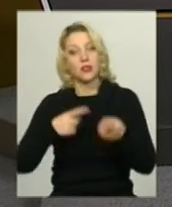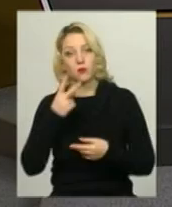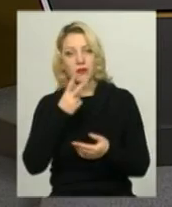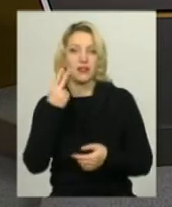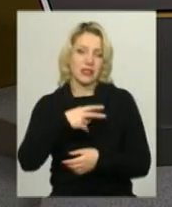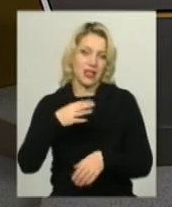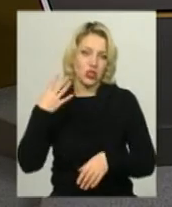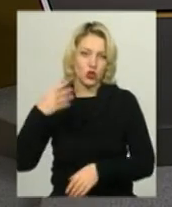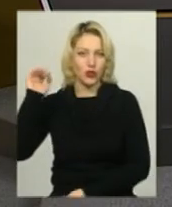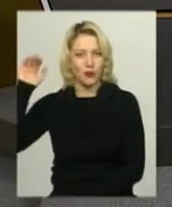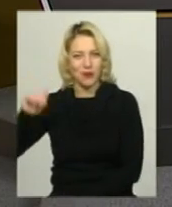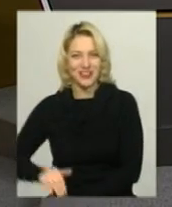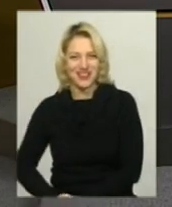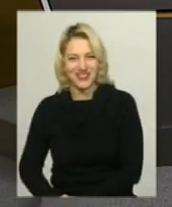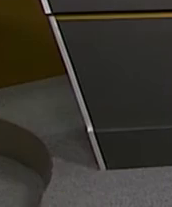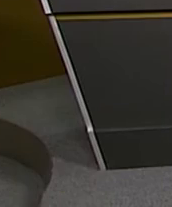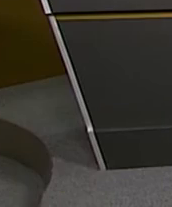о 20.40. Побачимось!